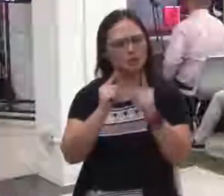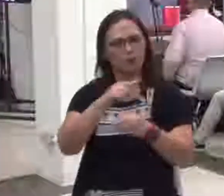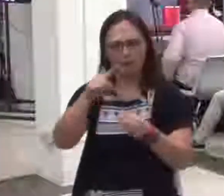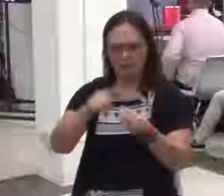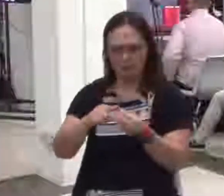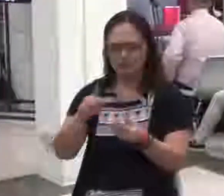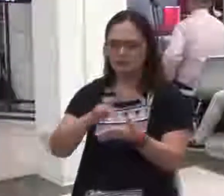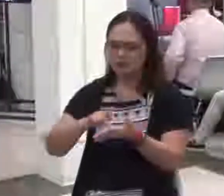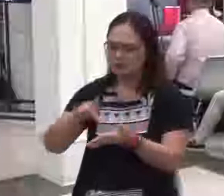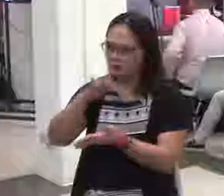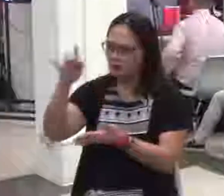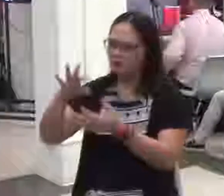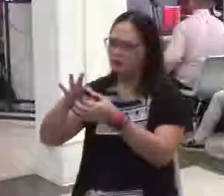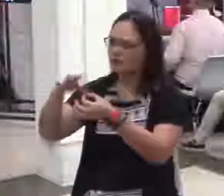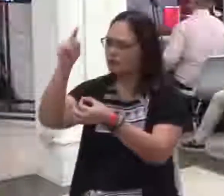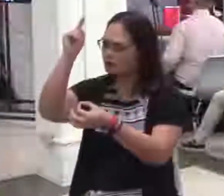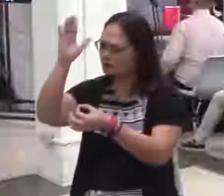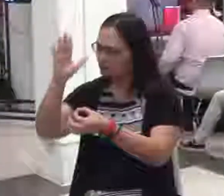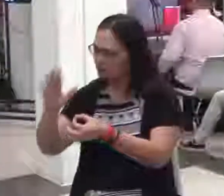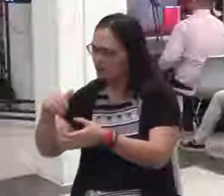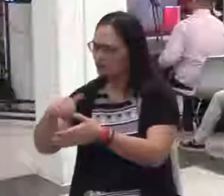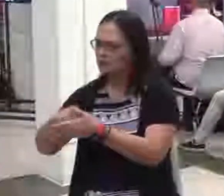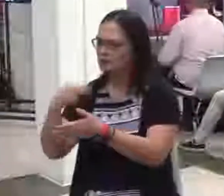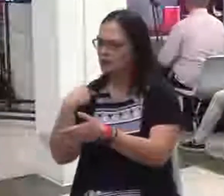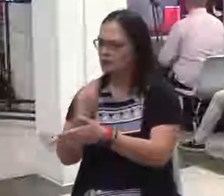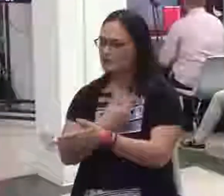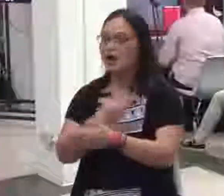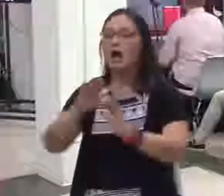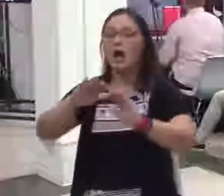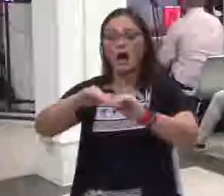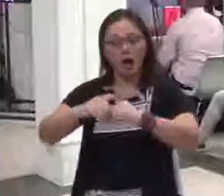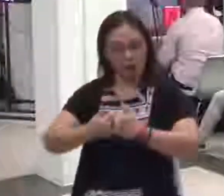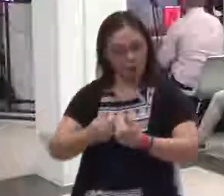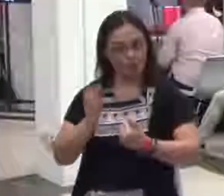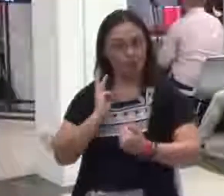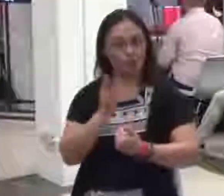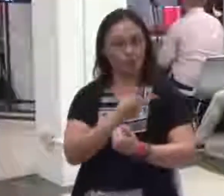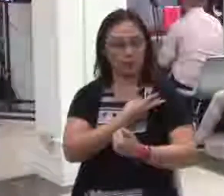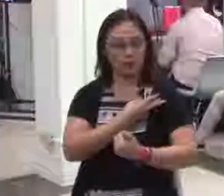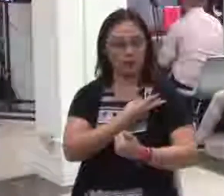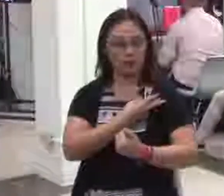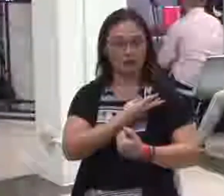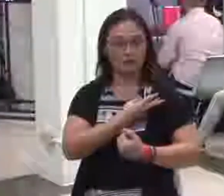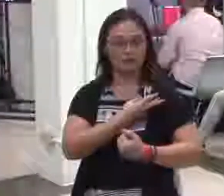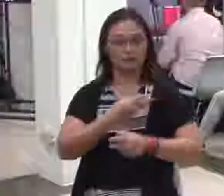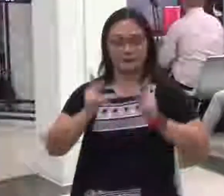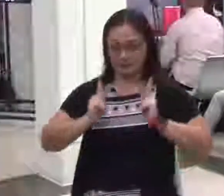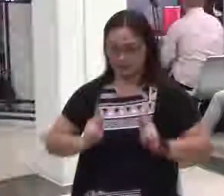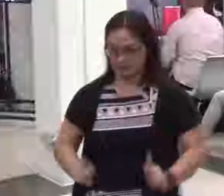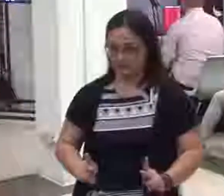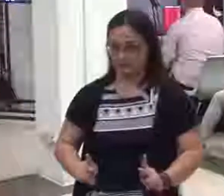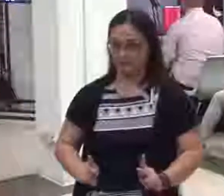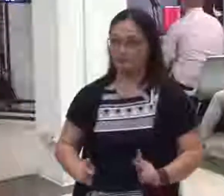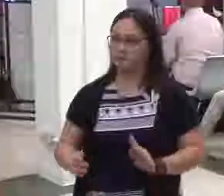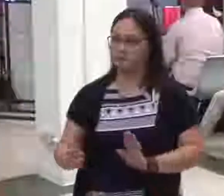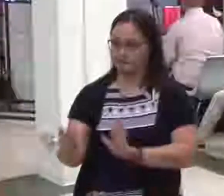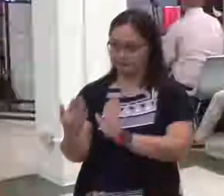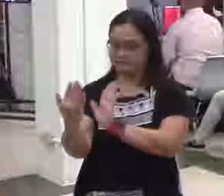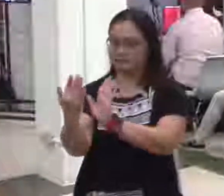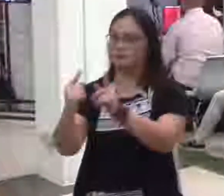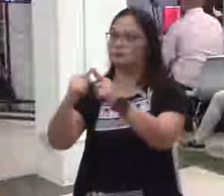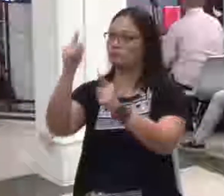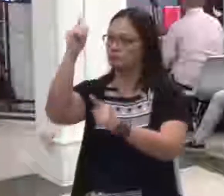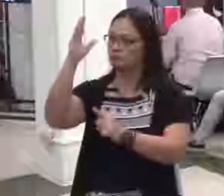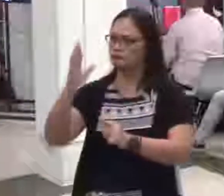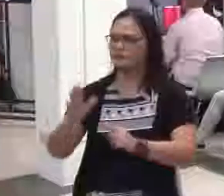paano natin ipipresenta ang ating sarili hindi po ba ngayon man ang pag-usapan natin